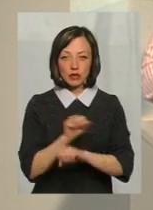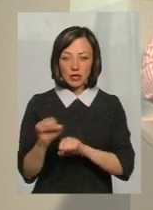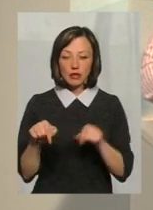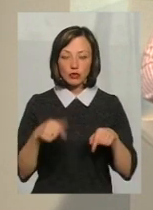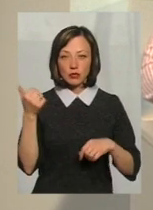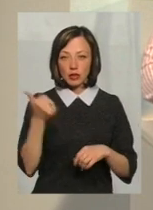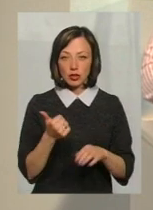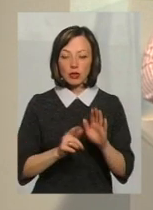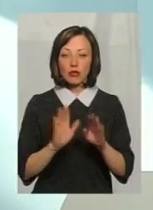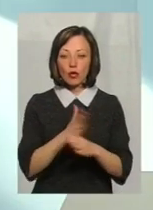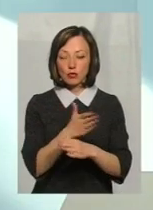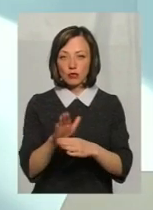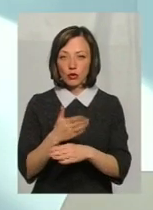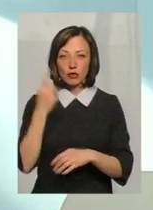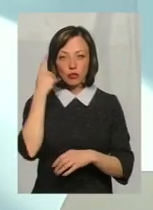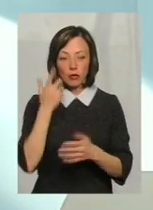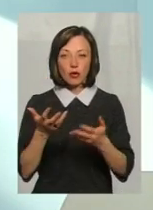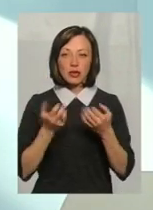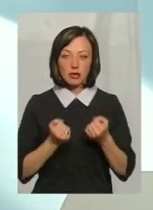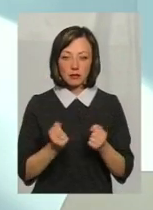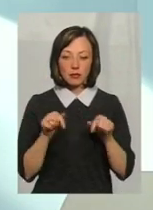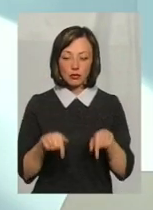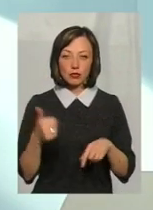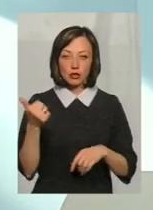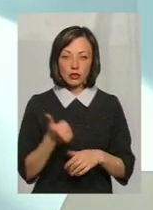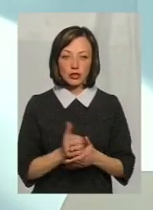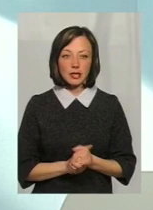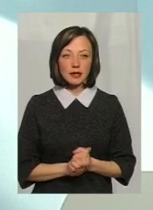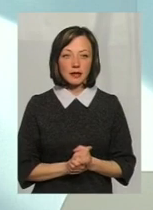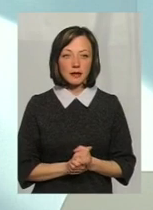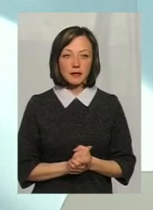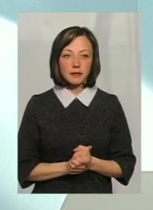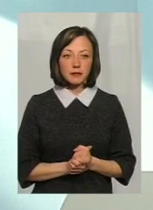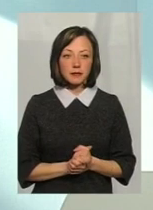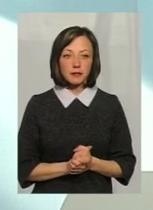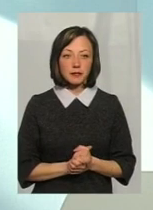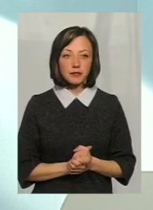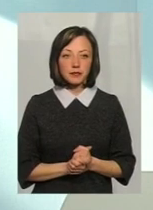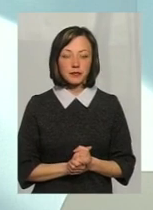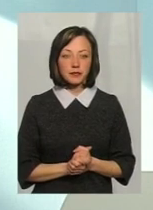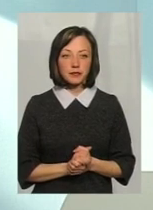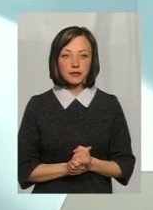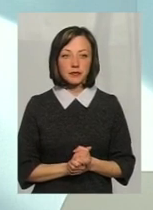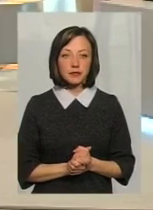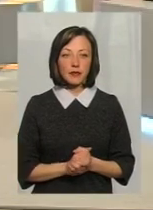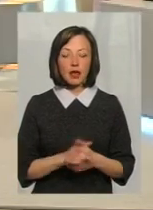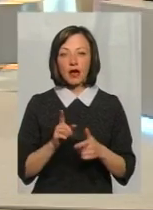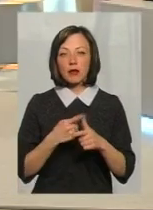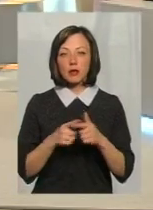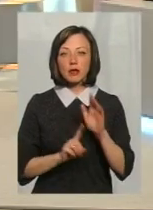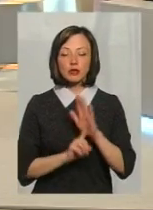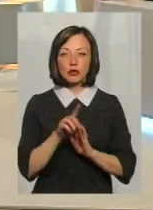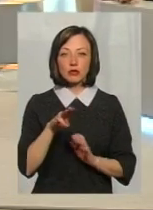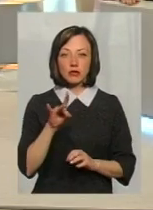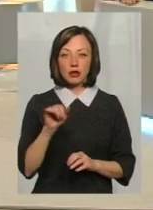цьому тижні буде розподіл, я думаю, ми її на цьому тижні отримаємо, ну, в крайньому випадку, на початку травня.